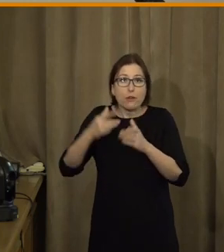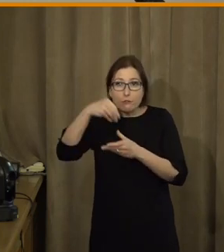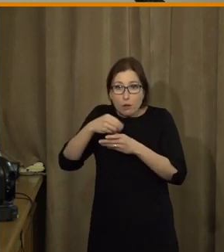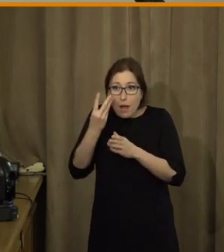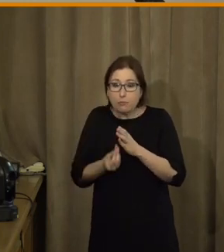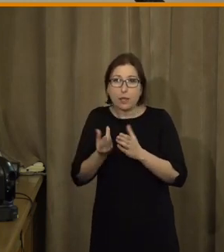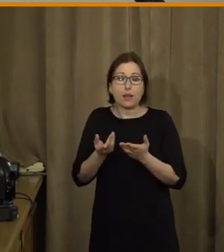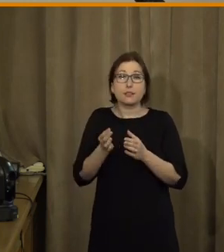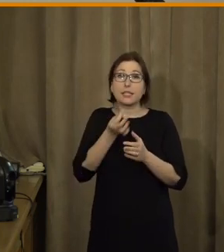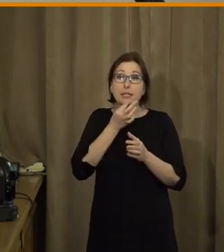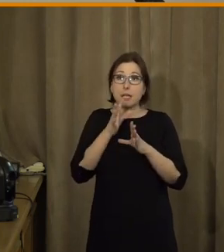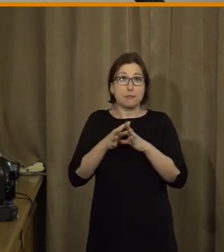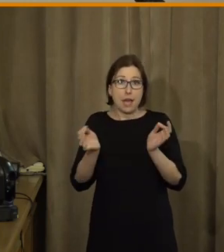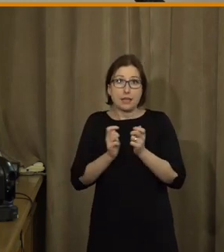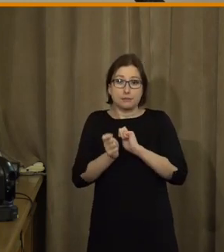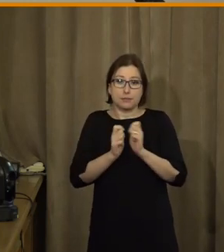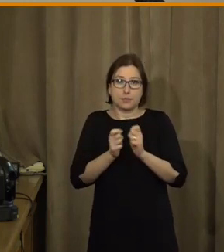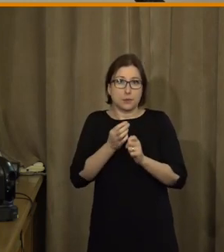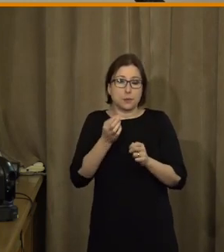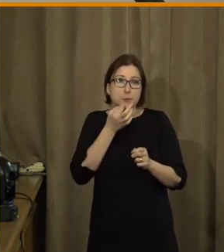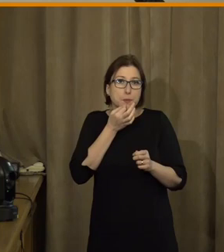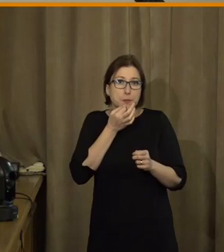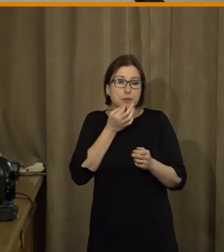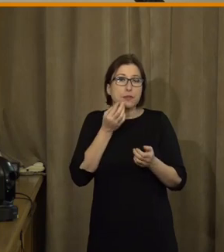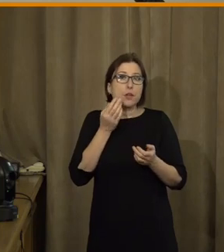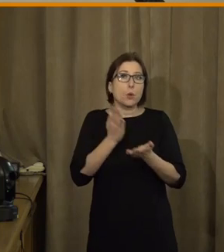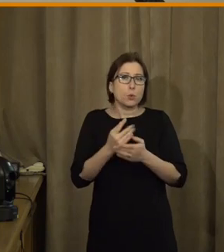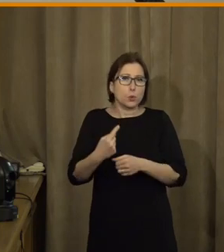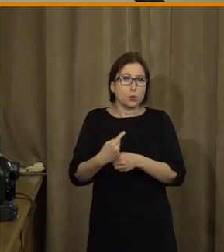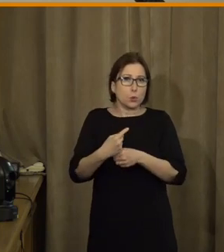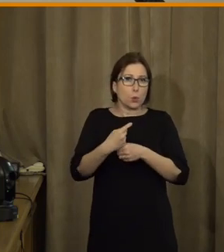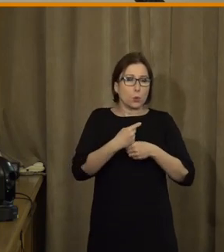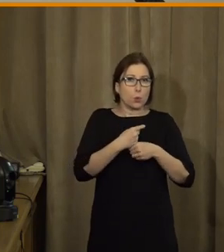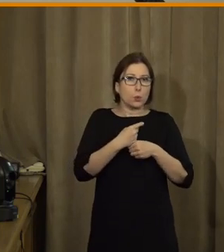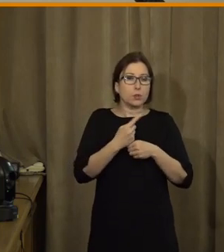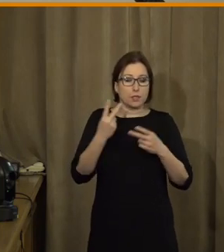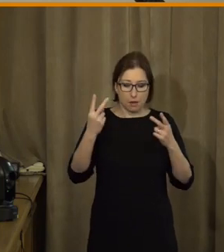aplikací, protože už jako nemůžu posílat SMS-ky. V podstatě jste tlačeni do nějaké